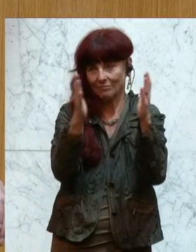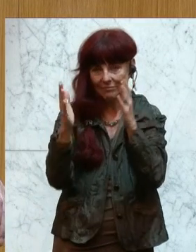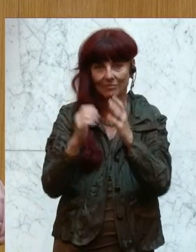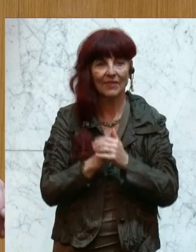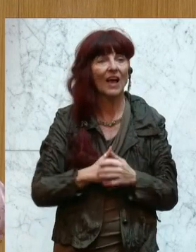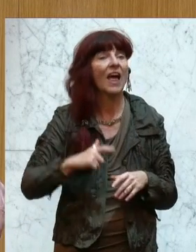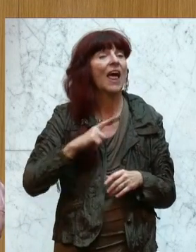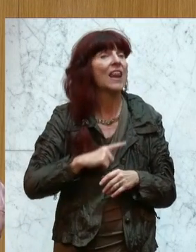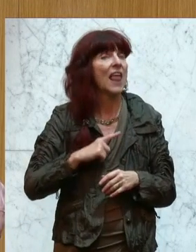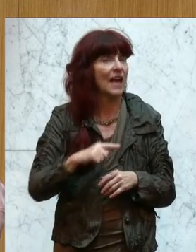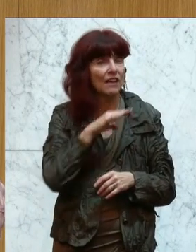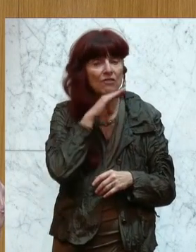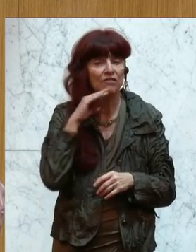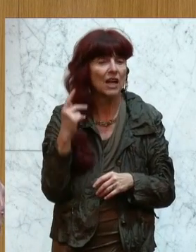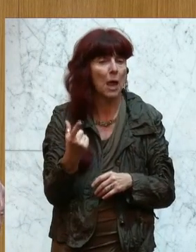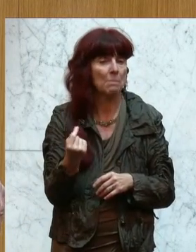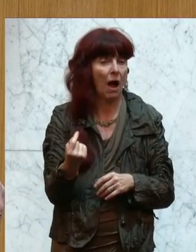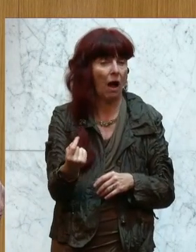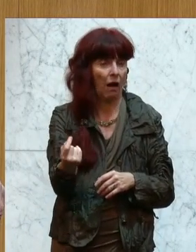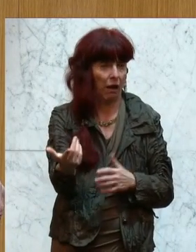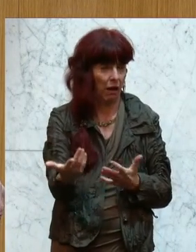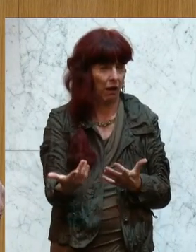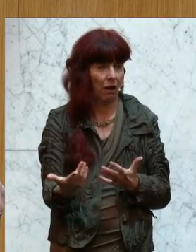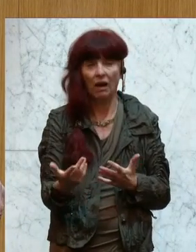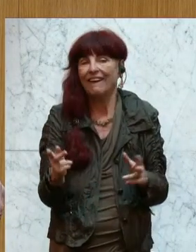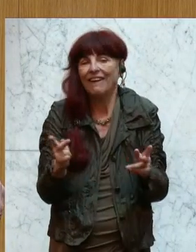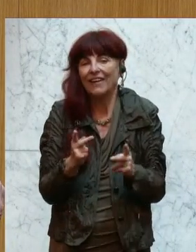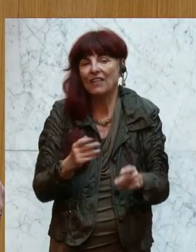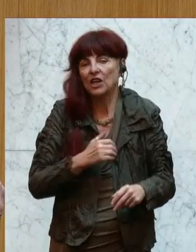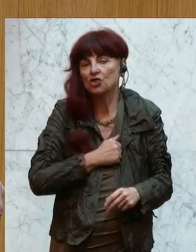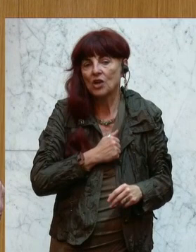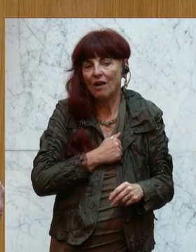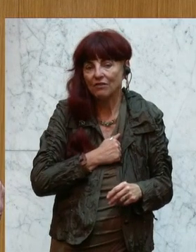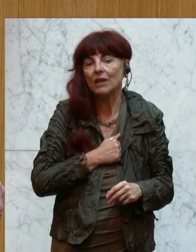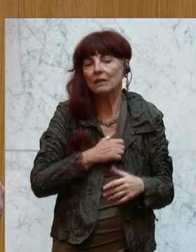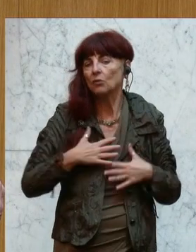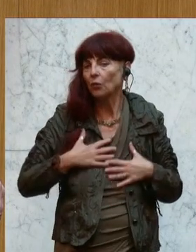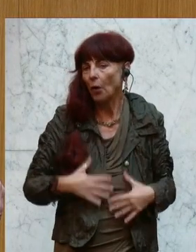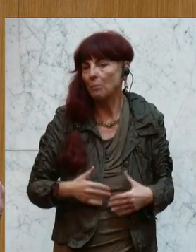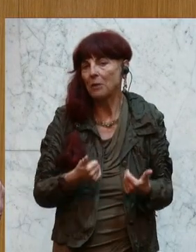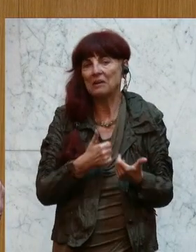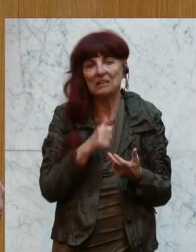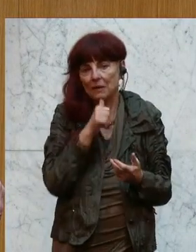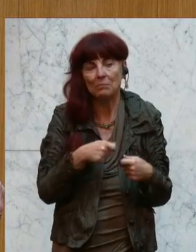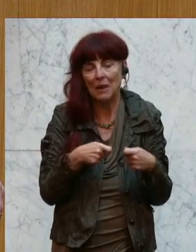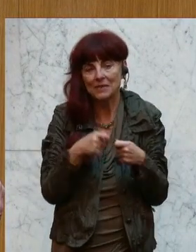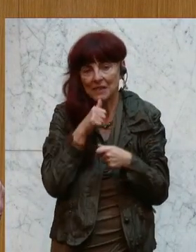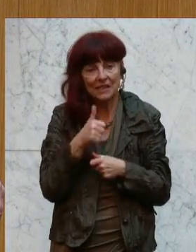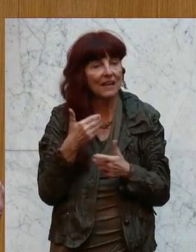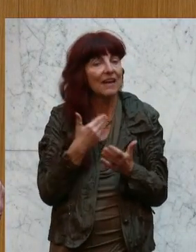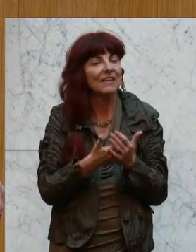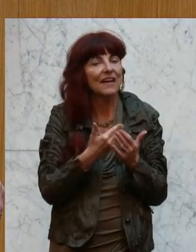Leider ist es vielen Paaren aus organischen Gründen nicht möglich, Eltern zu werden, umso mehr müssen wir uns um jene Paare kümmern,